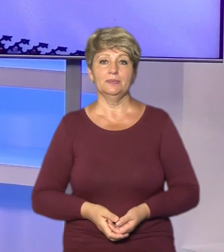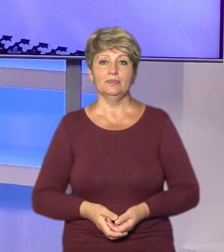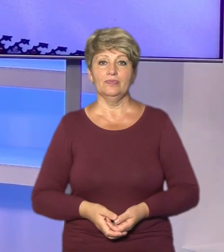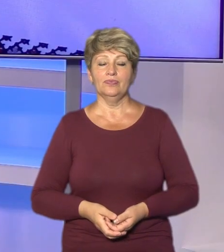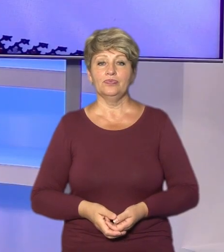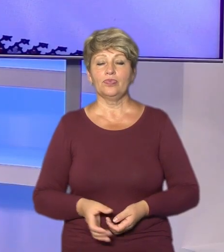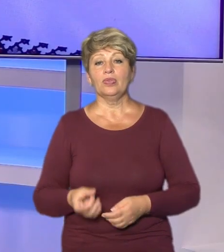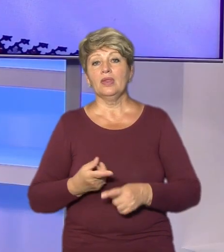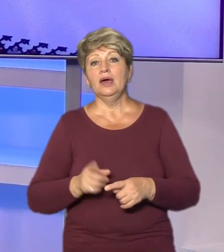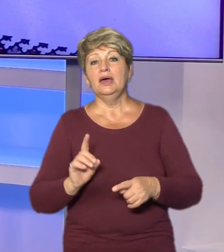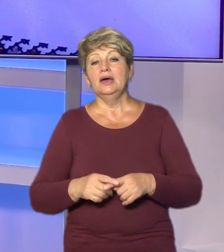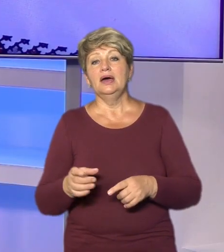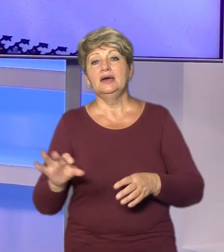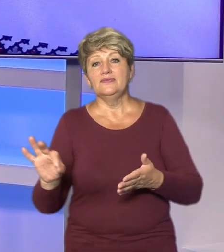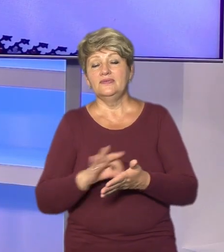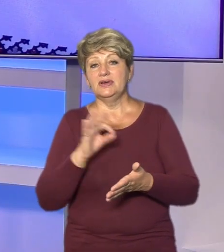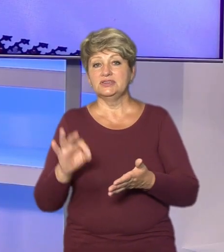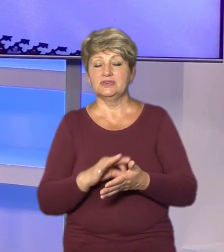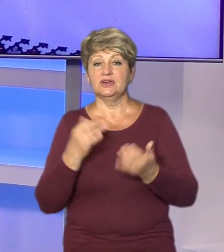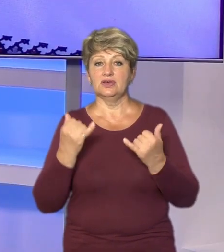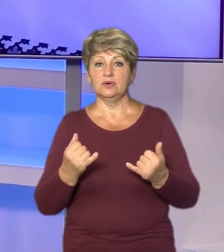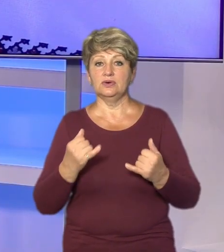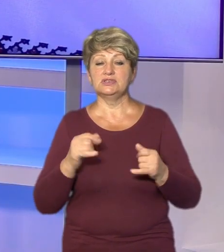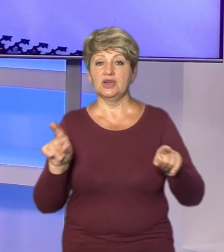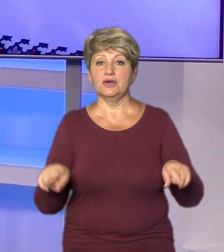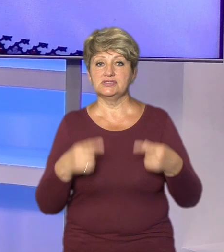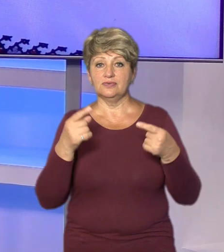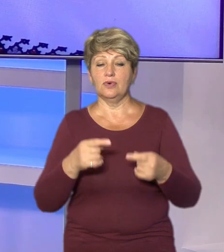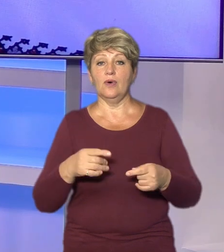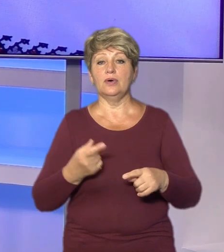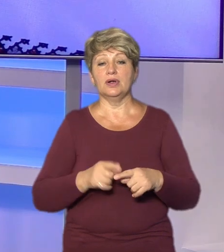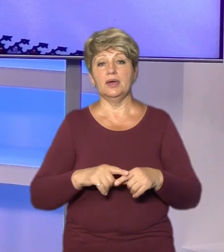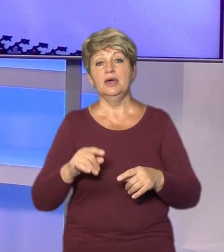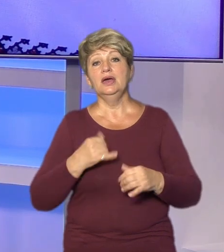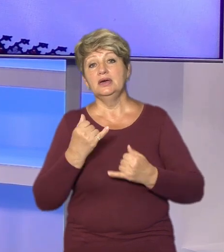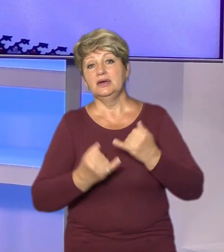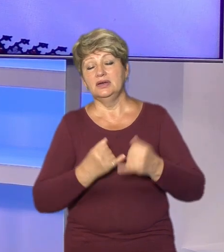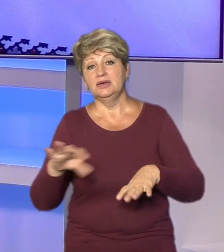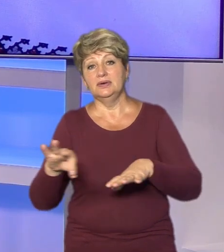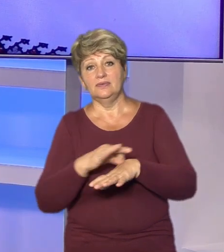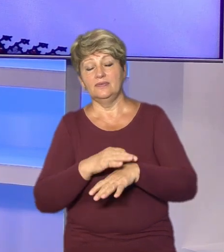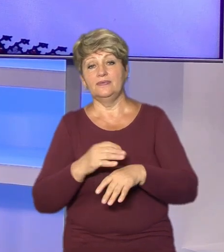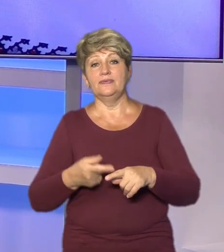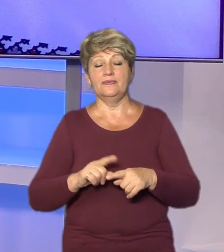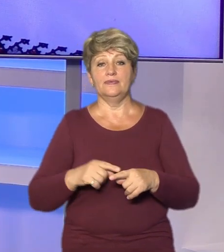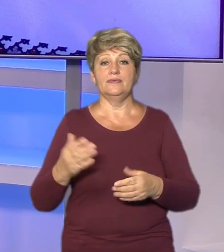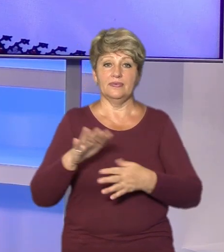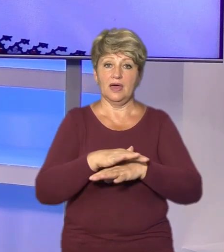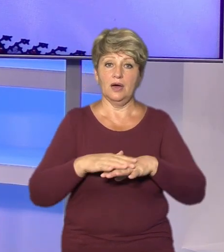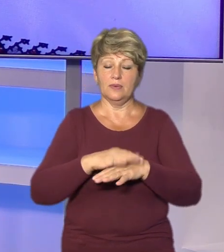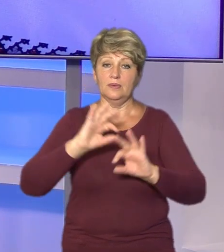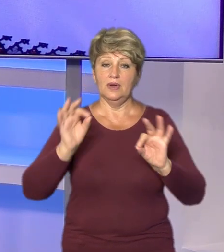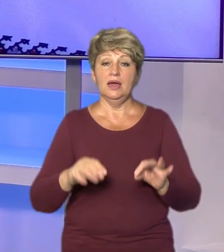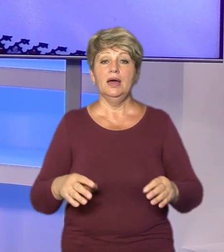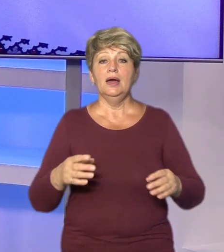Стріляну вишиванку створювали сьогодні дружини військових разом із майстринями у галереї народного мистецтва. Тканину